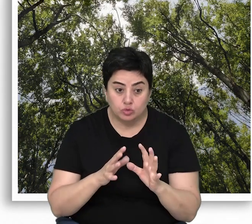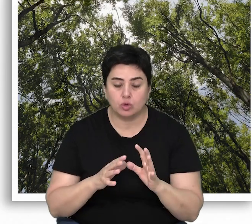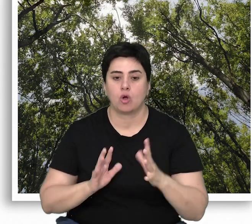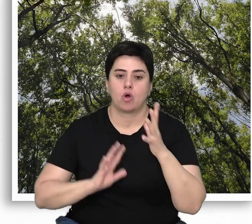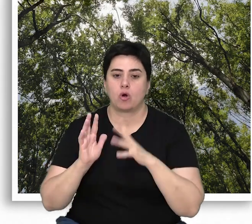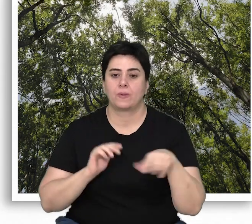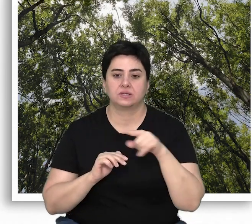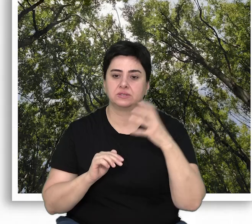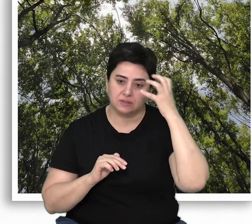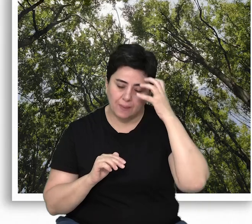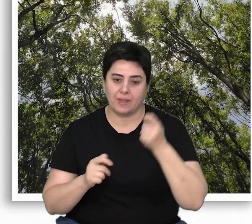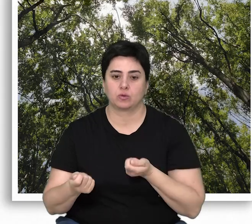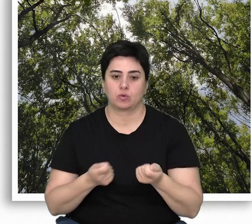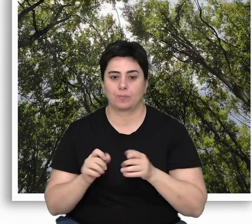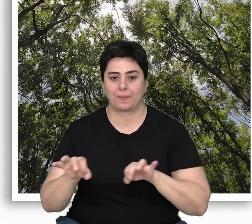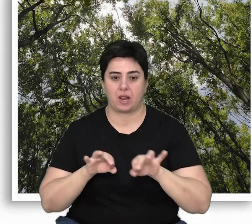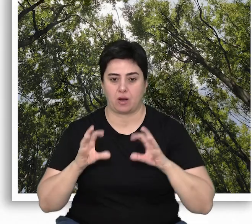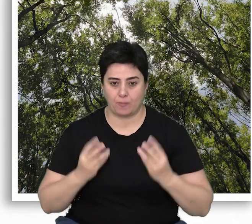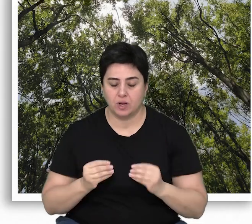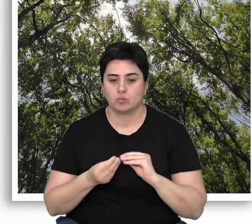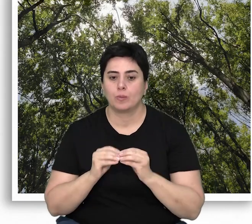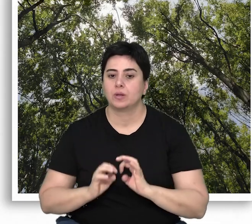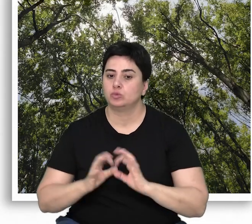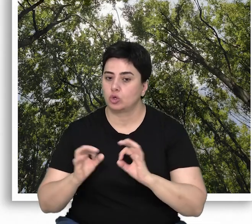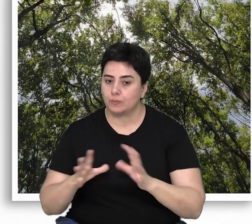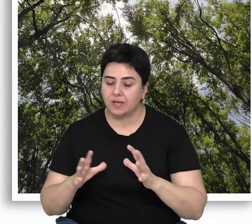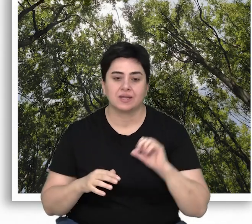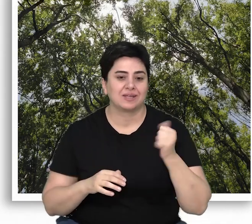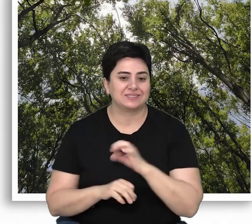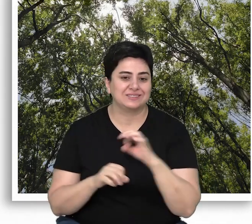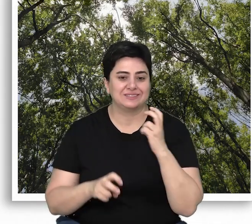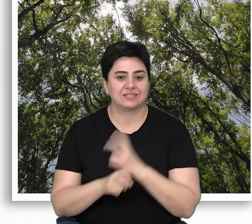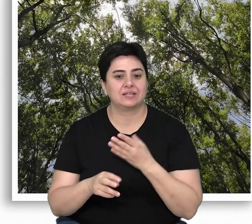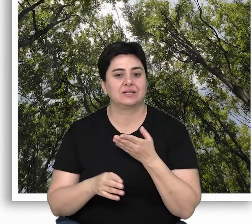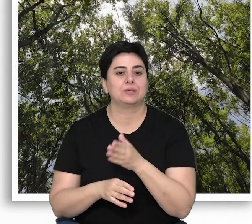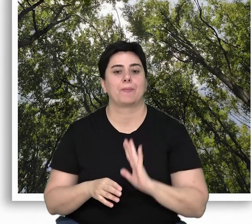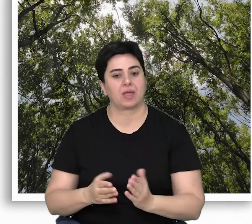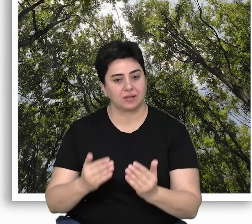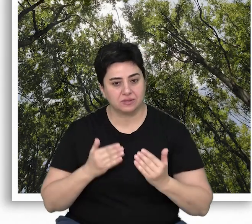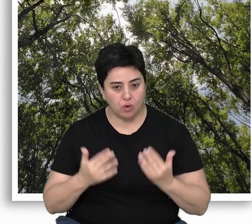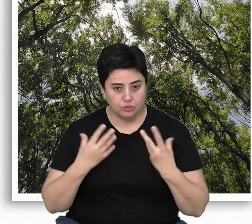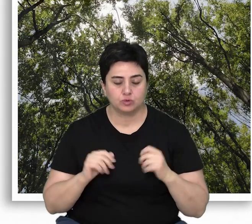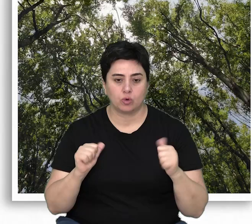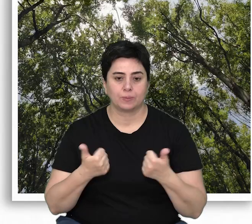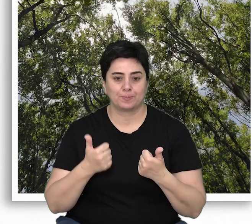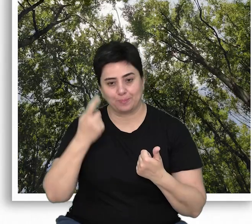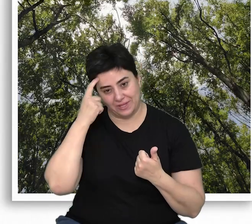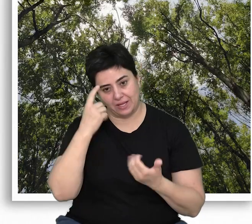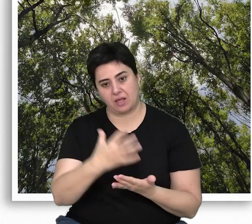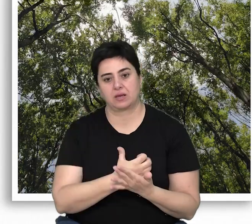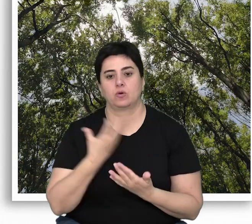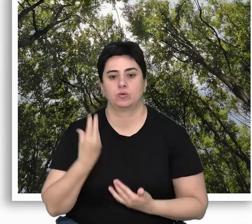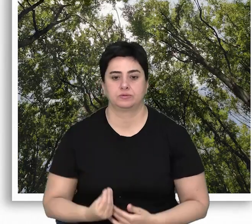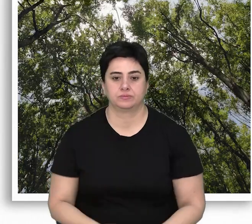ormanlarımızda ekolojik temelli yönetim uygulamak, sorunları çözmek, gereksiz risklerden kaçınmak için çok önemli bir